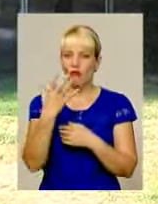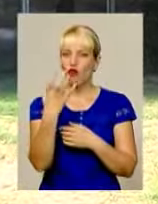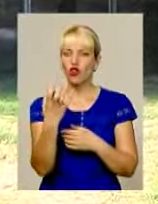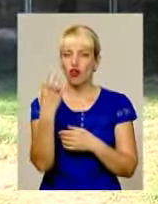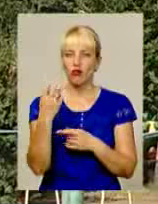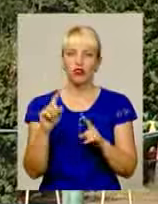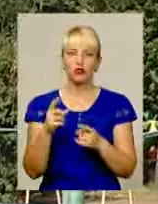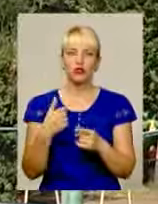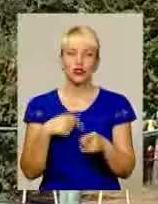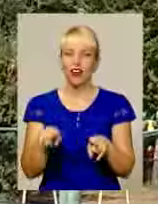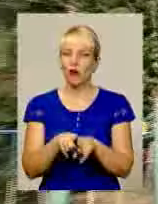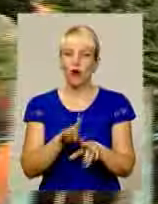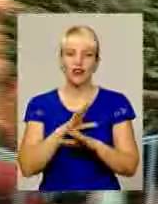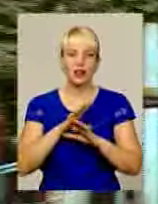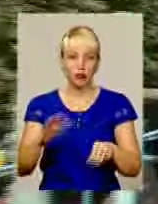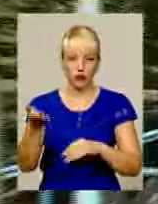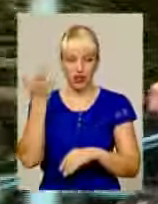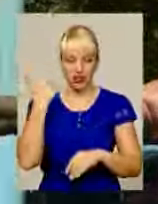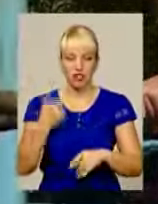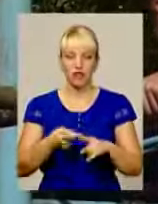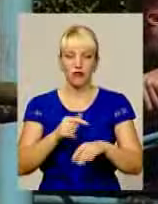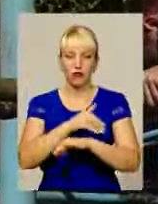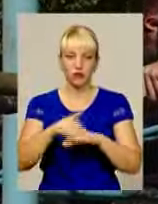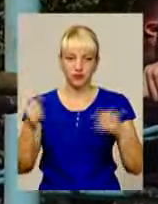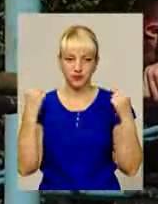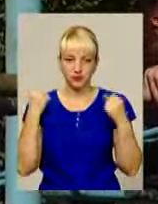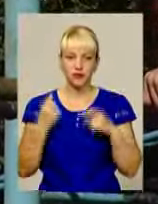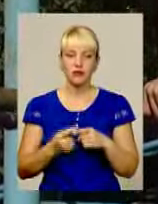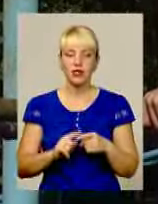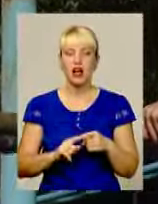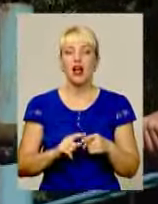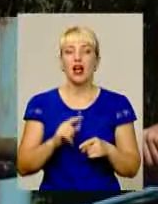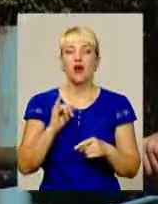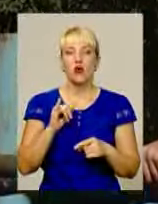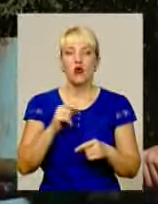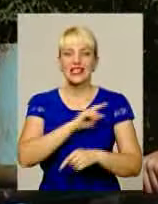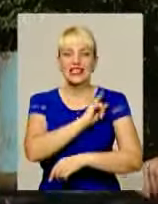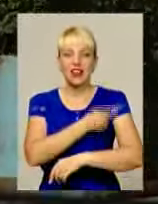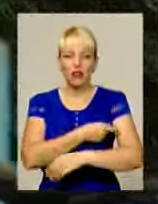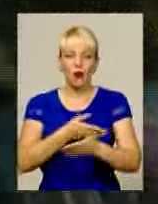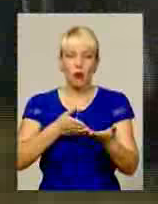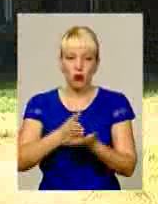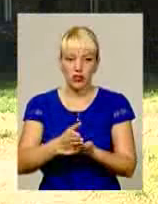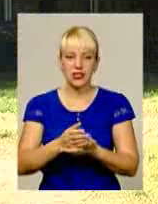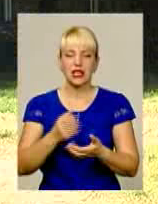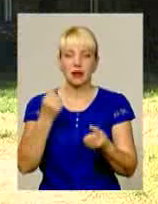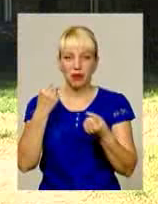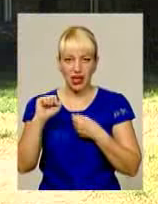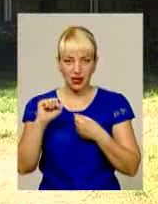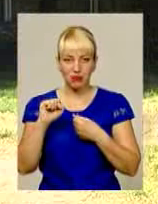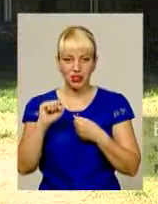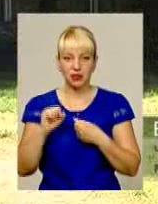воркауті ще не було. У вільному стилі хмельничанин медаль не здобув. А от у силовому розділі стрітліфтингу переміг. Це